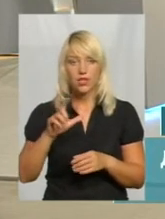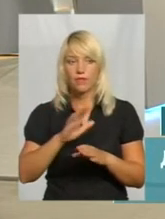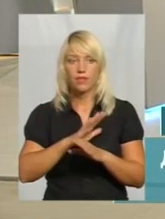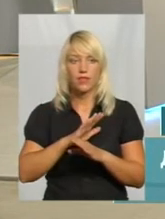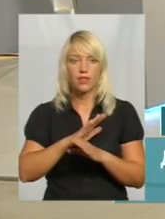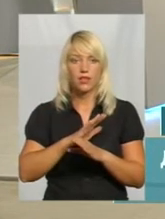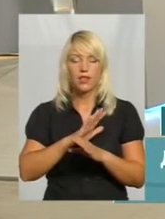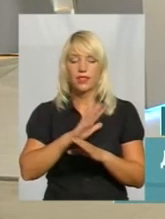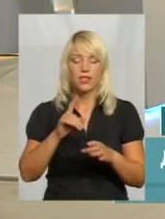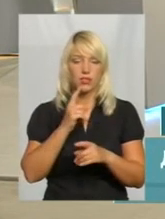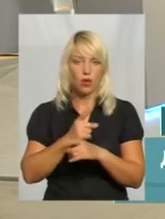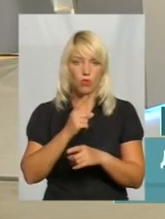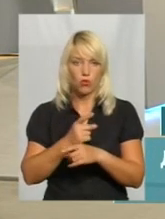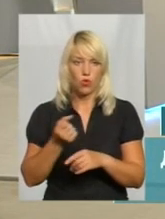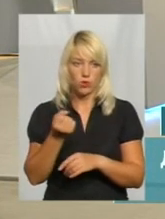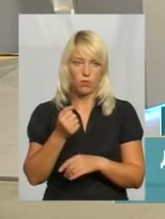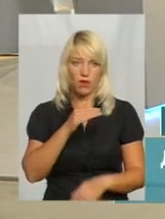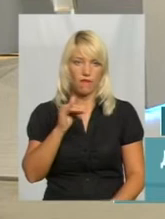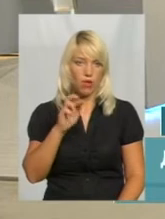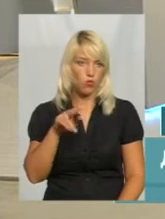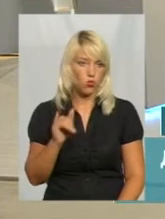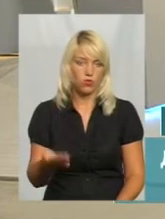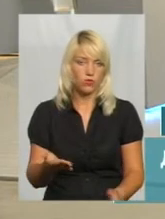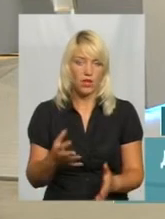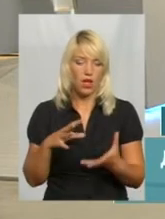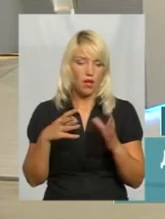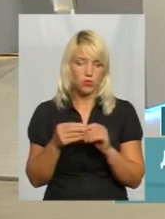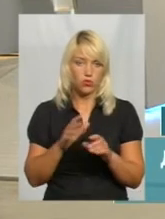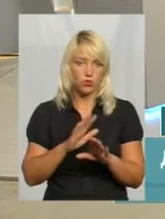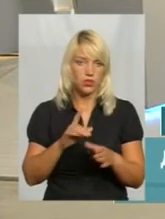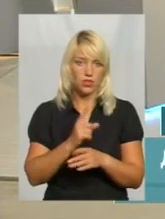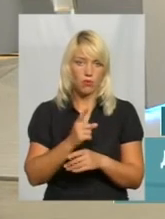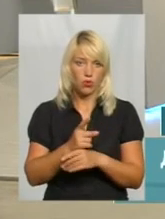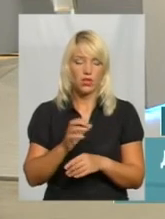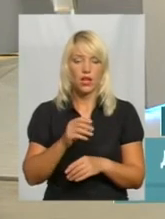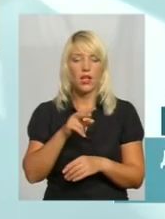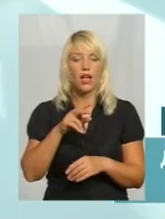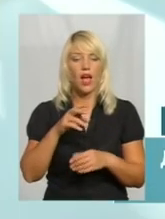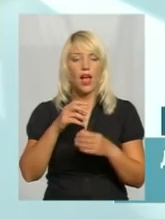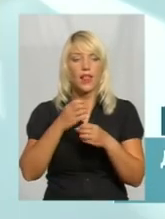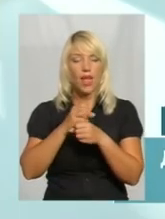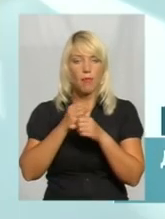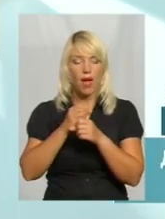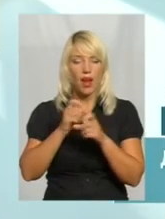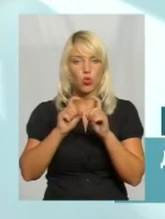забороняє утримування ФАП. Абсолютно не забороняє. Щодо лабораторії, я вже говорив, це